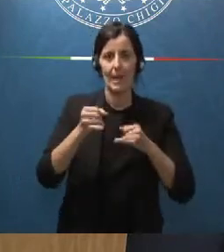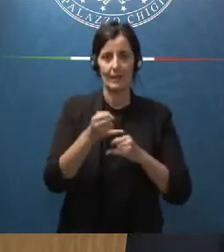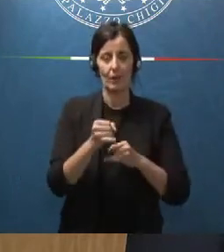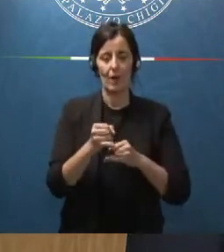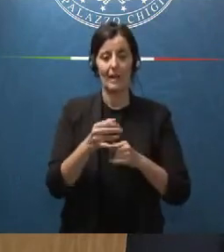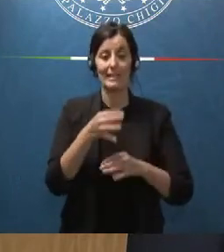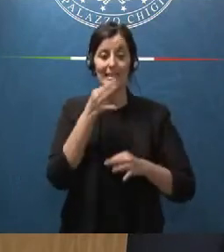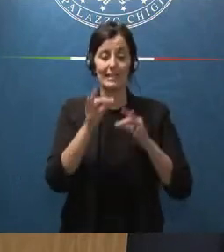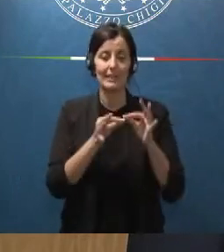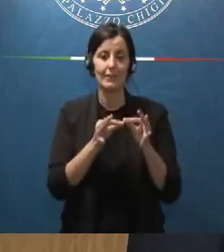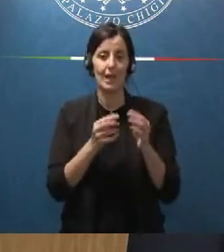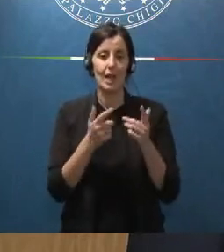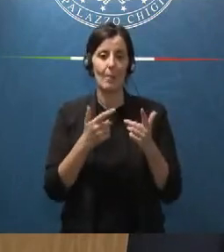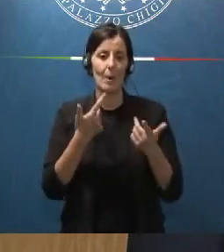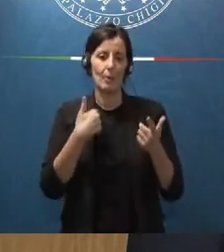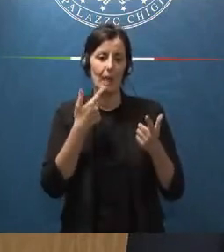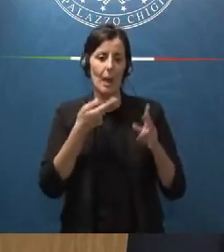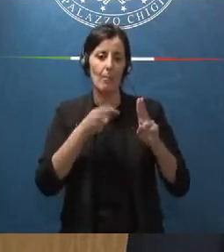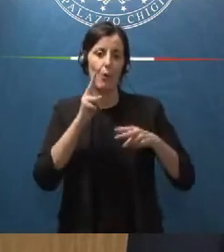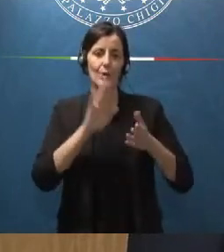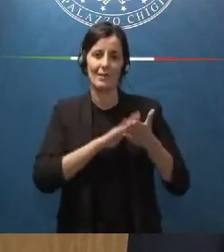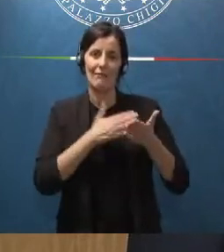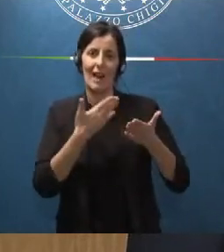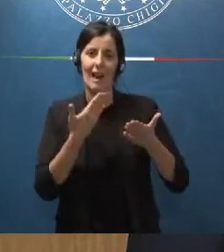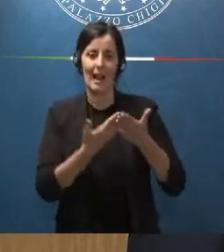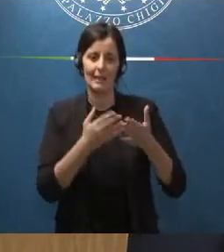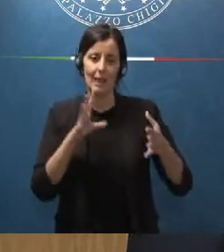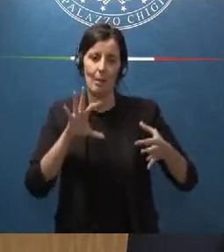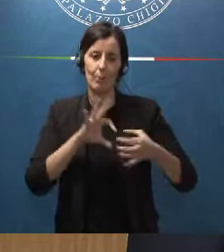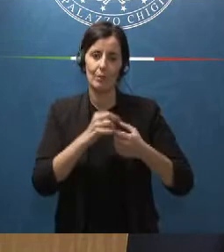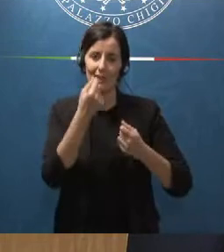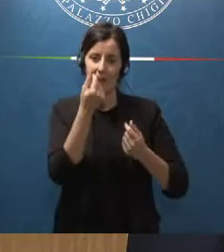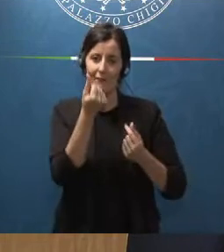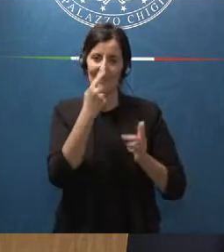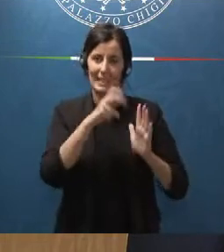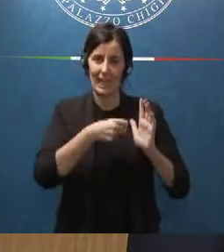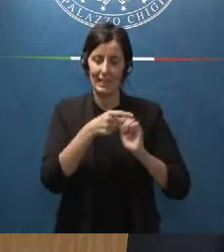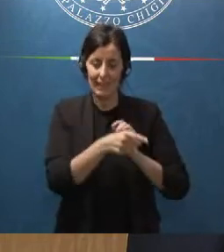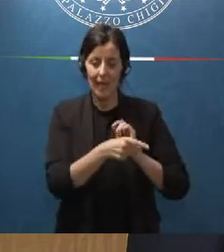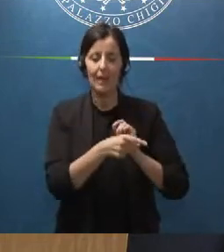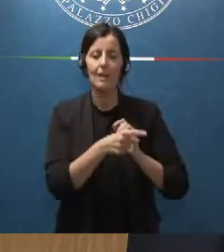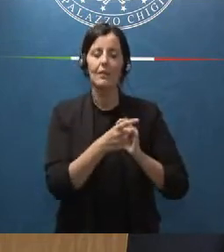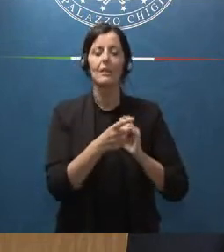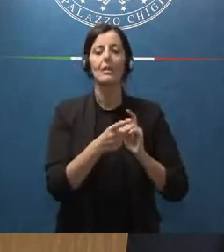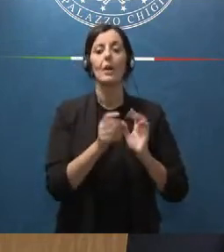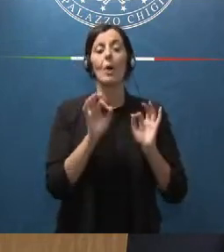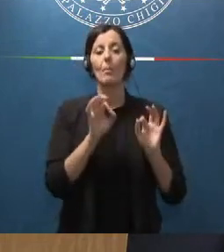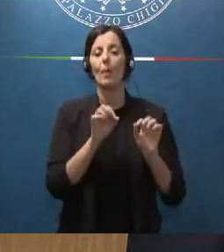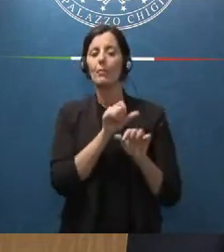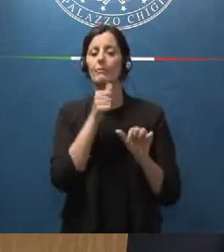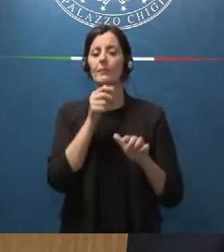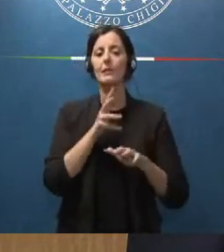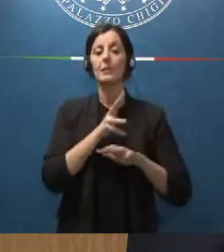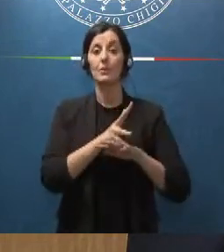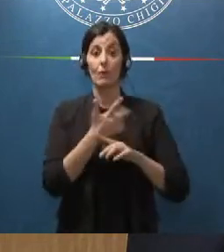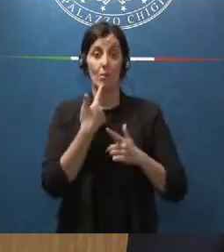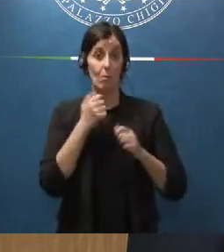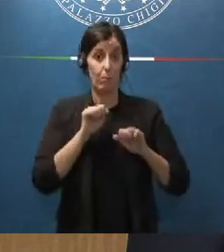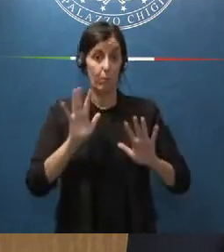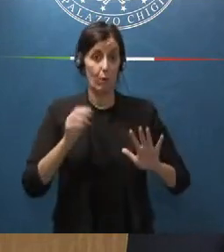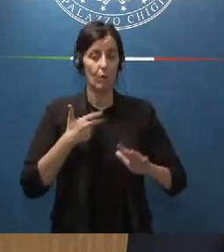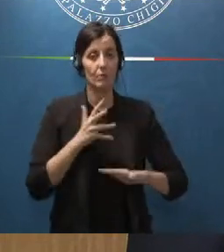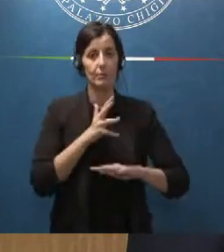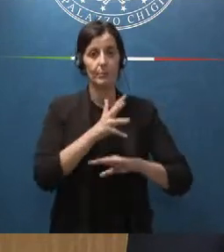più puntuale definizione delle plusvalenze dal punto di vista della fiscalità intervenendo laddove ci è consentito quindi